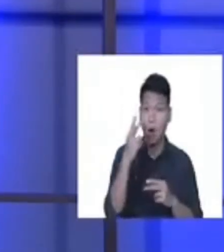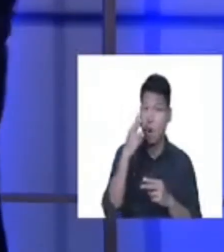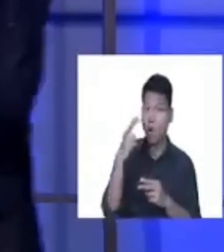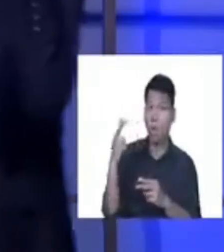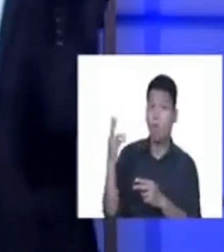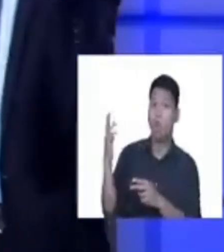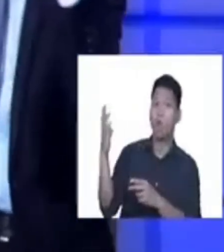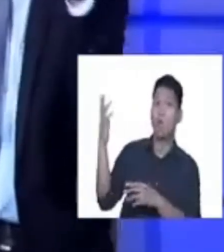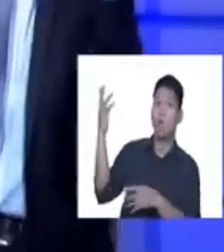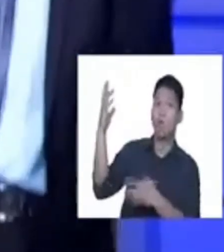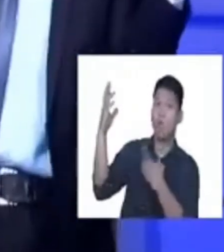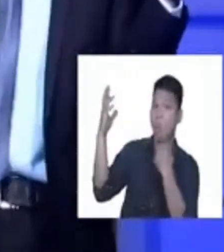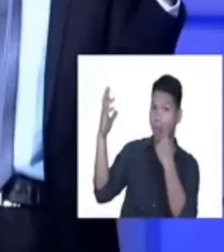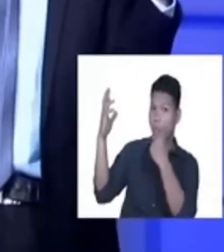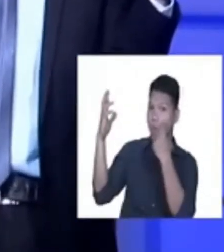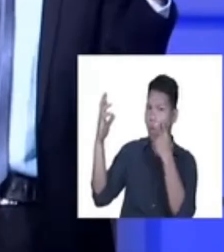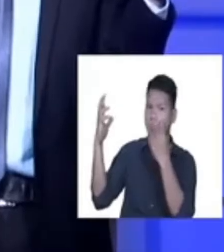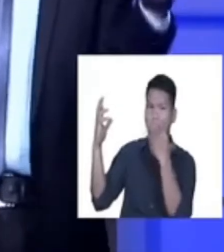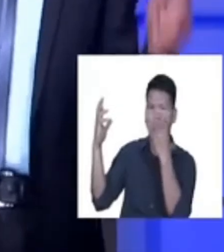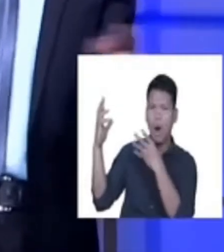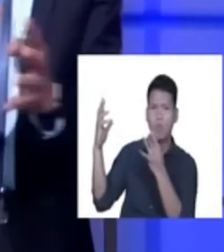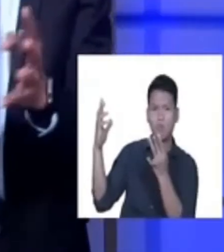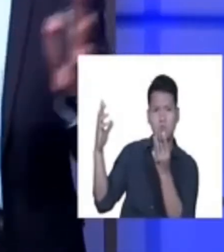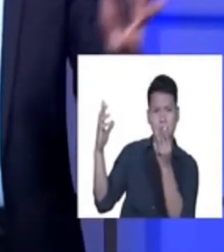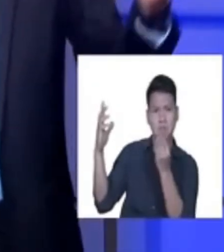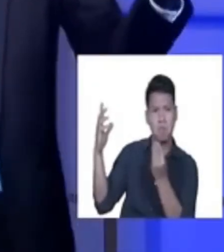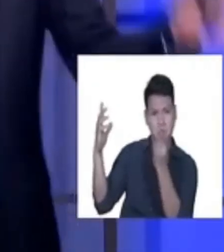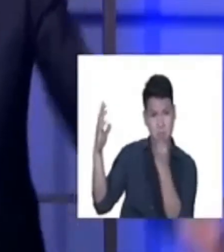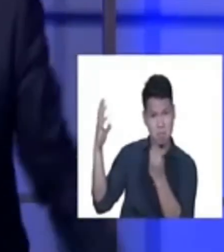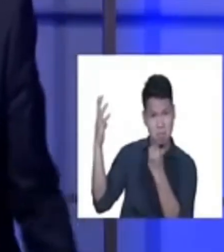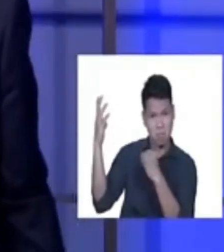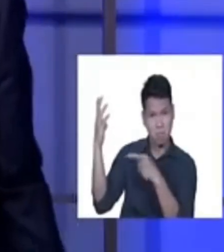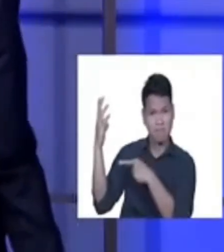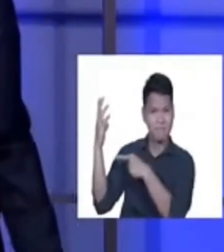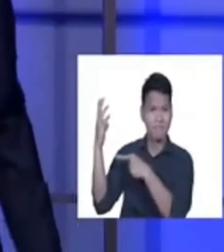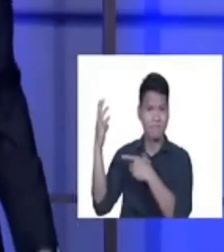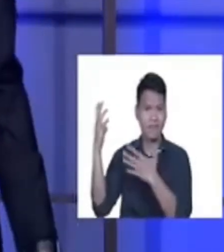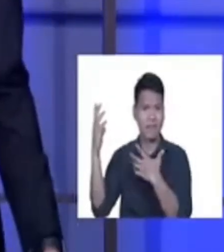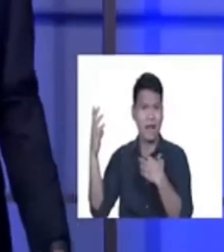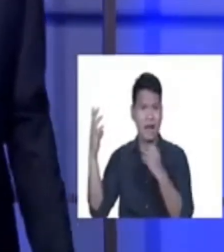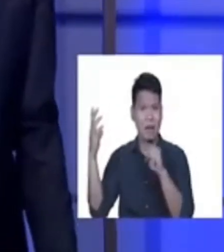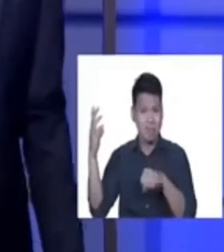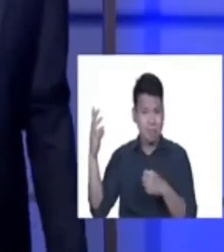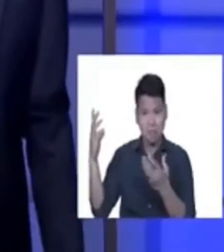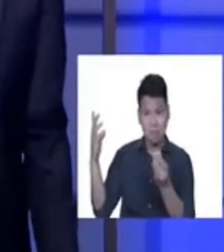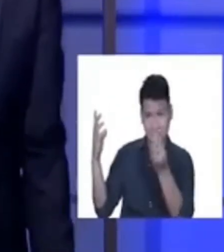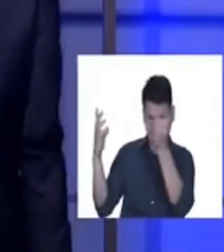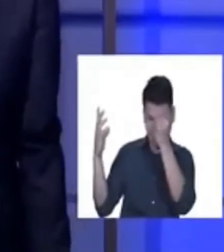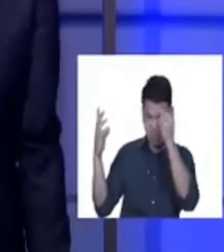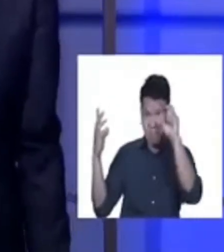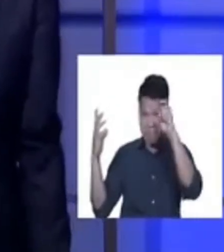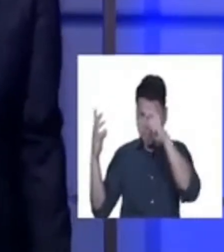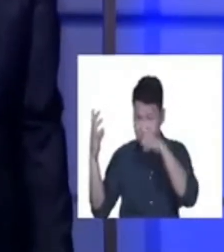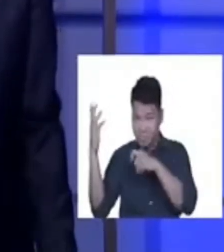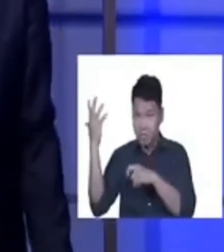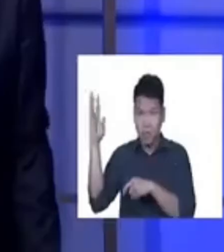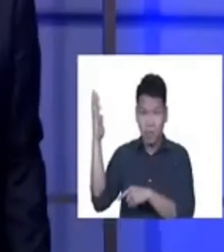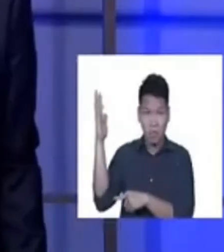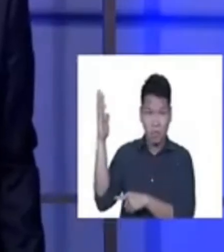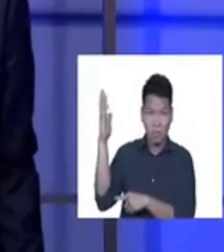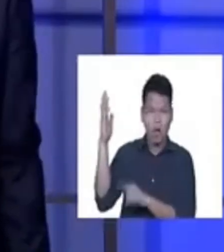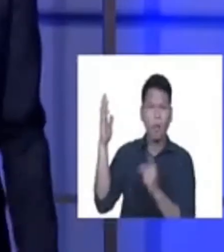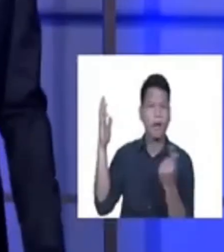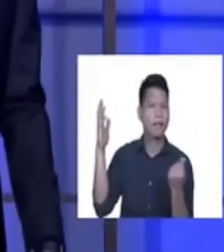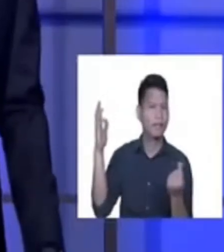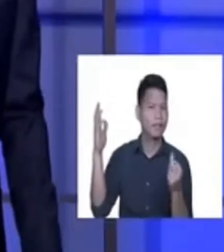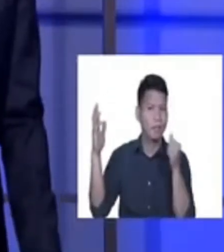it was pleasant to the eyes, the tree is desirable to make one wise, ang kanya pong